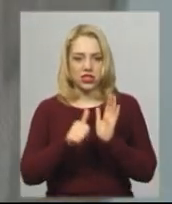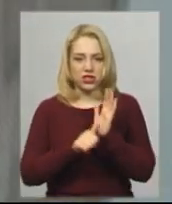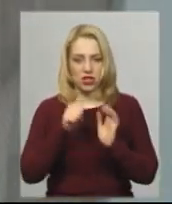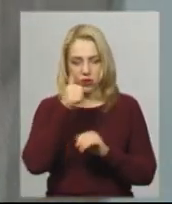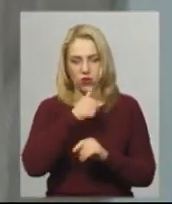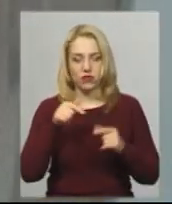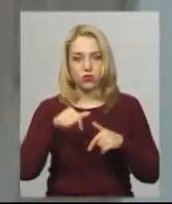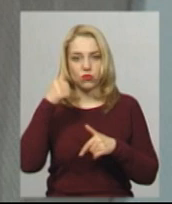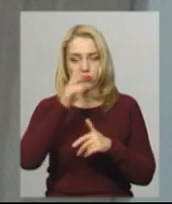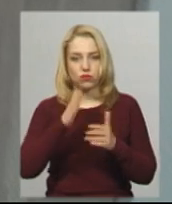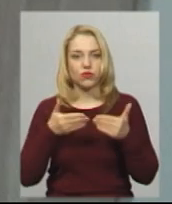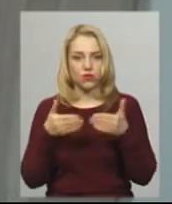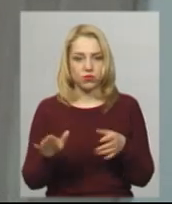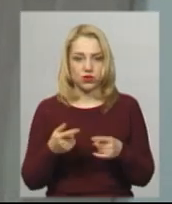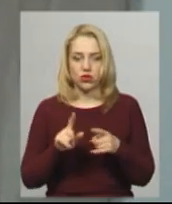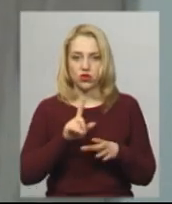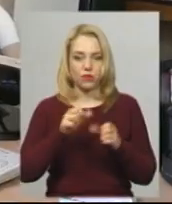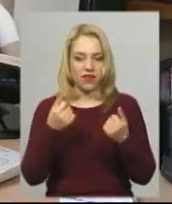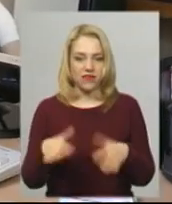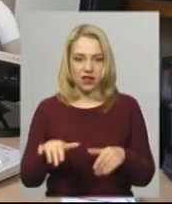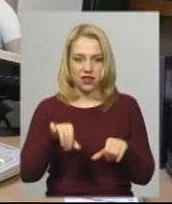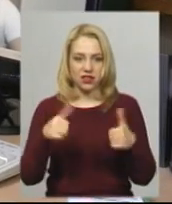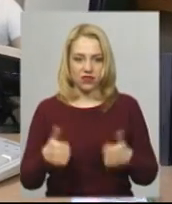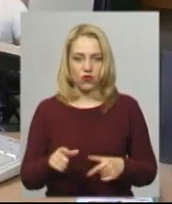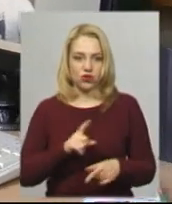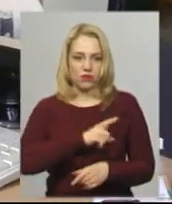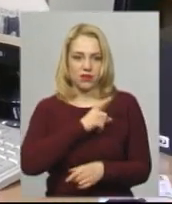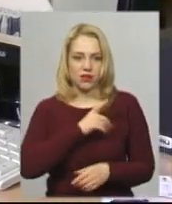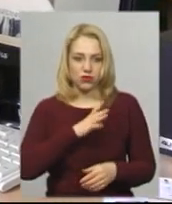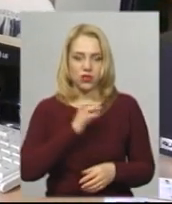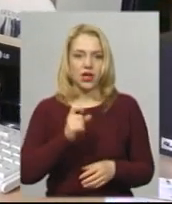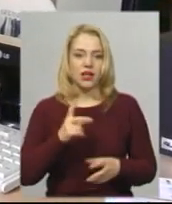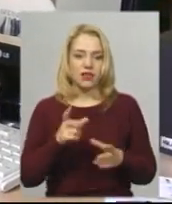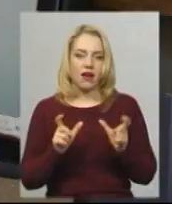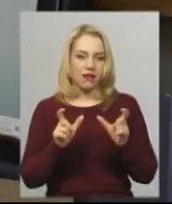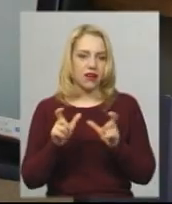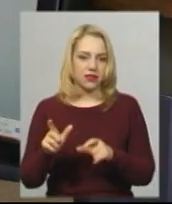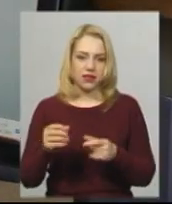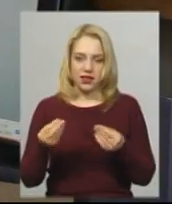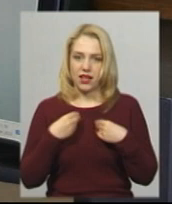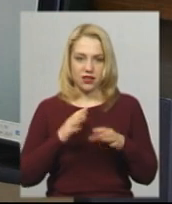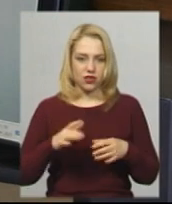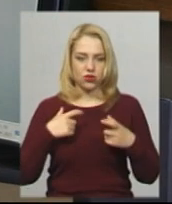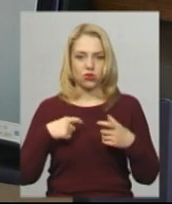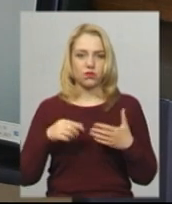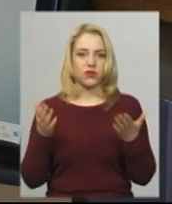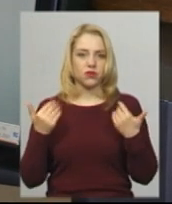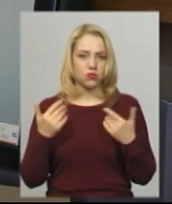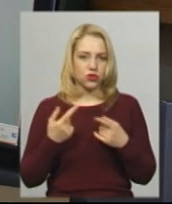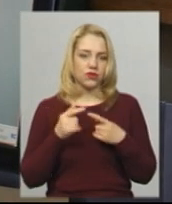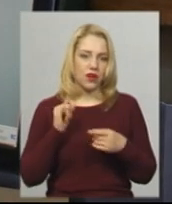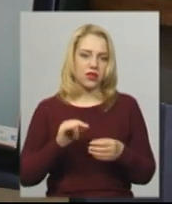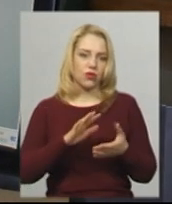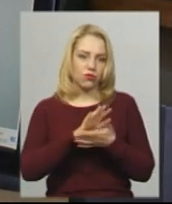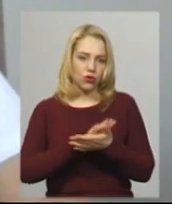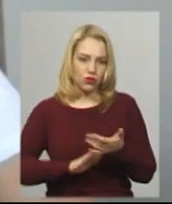випускник. Хлопець каже, аби не втратити форму та підтримувати майстерність, на карантині не дає собі розслабитись і продовжує роботу над